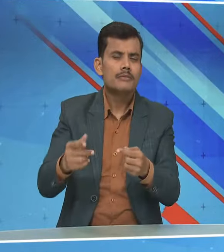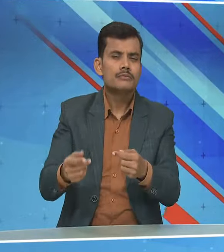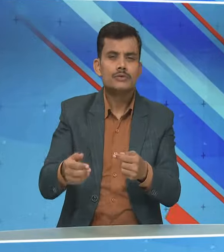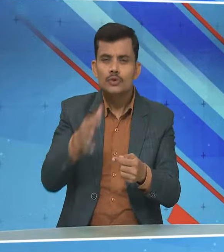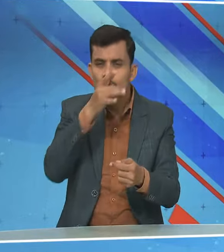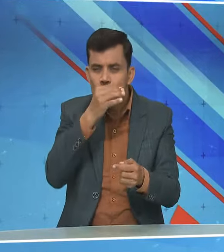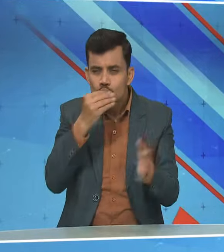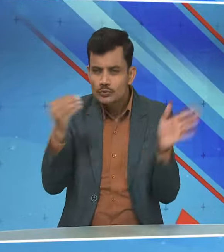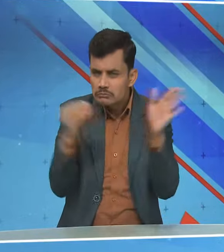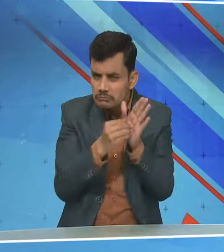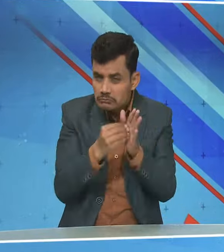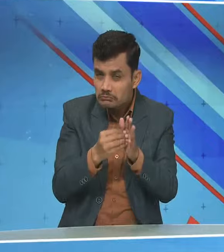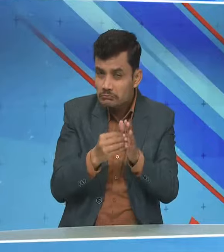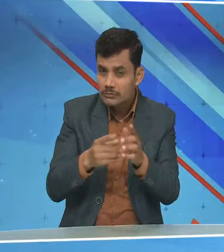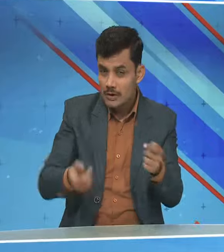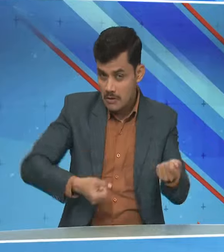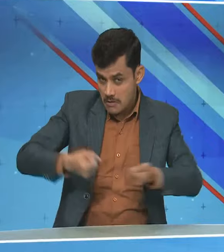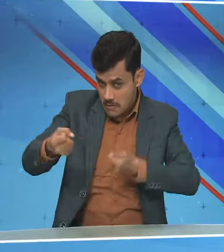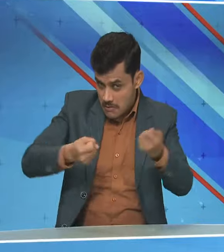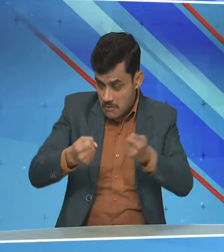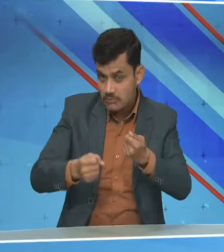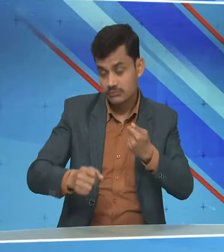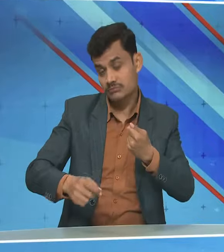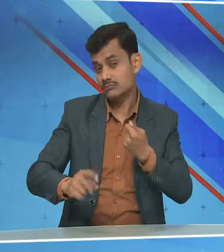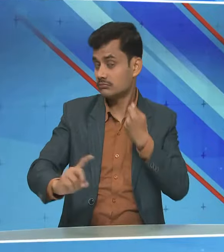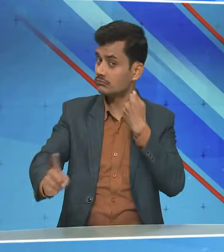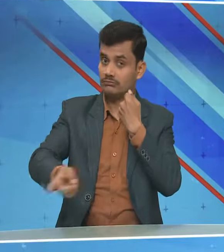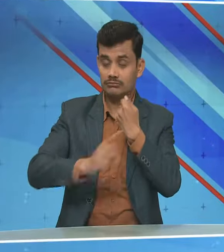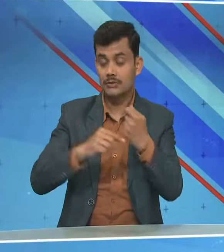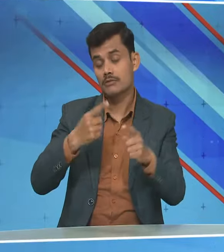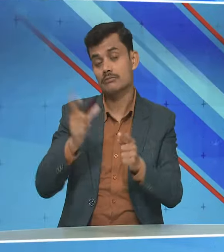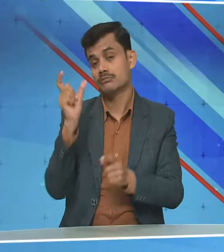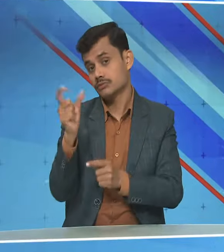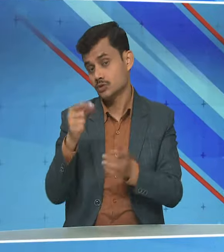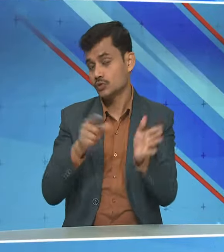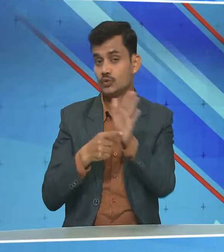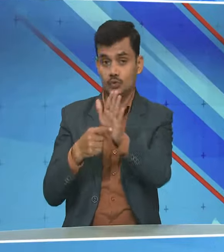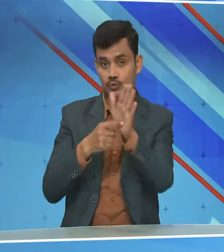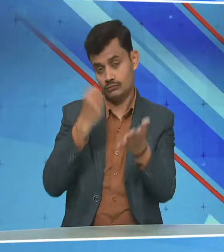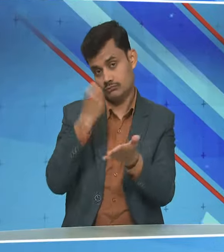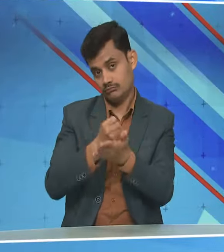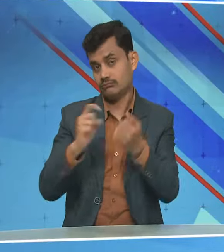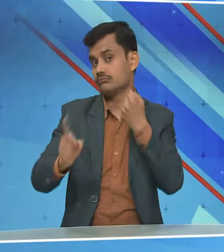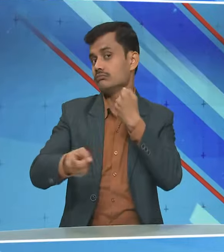सतरक्ता बरतने और दोशियों के वरुद कदम उठाने के निर्देश दिये हैं